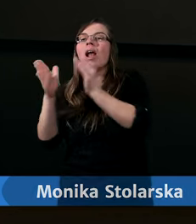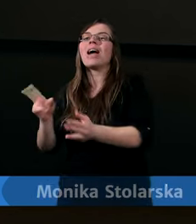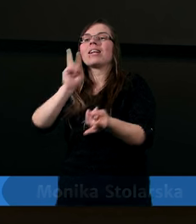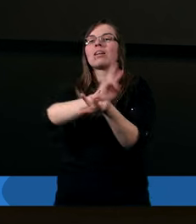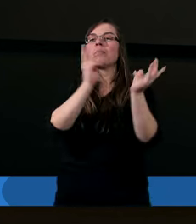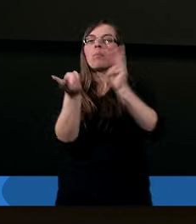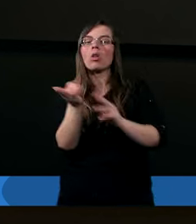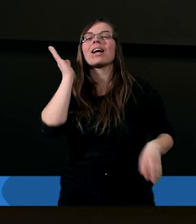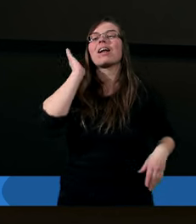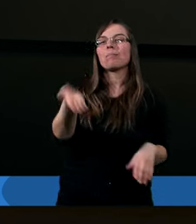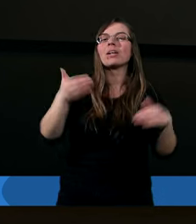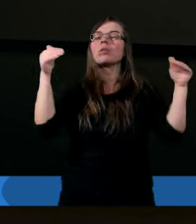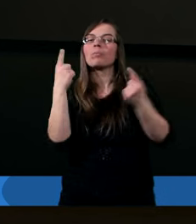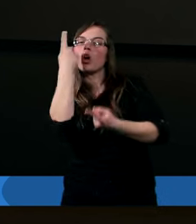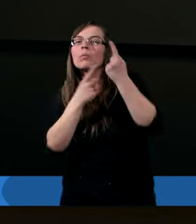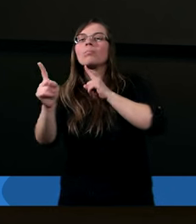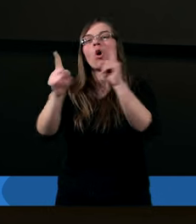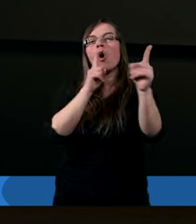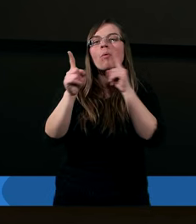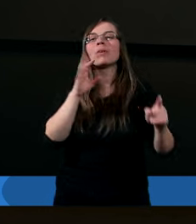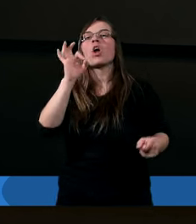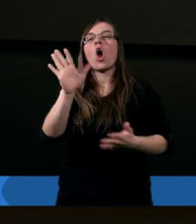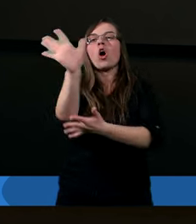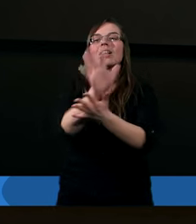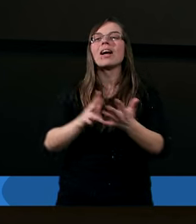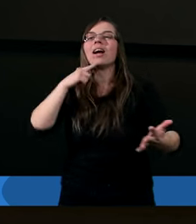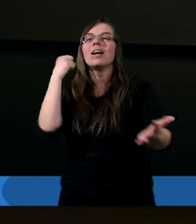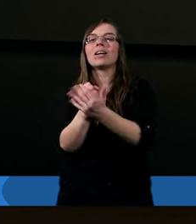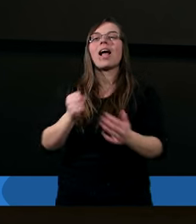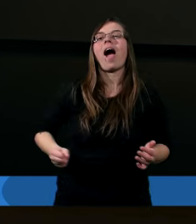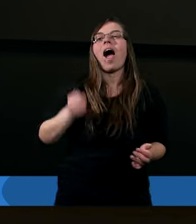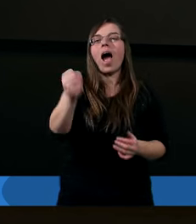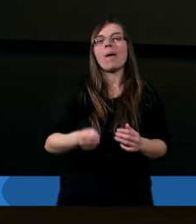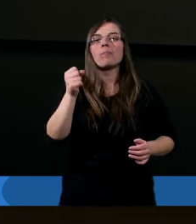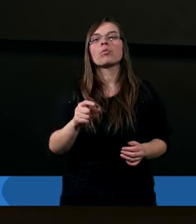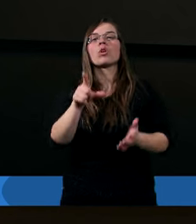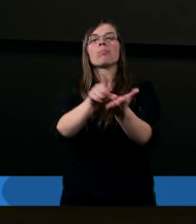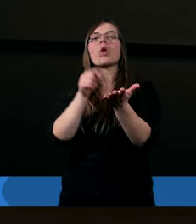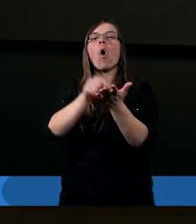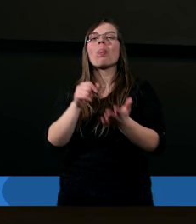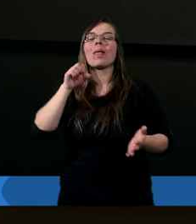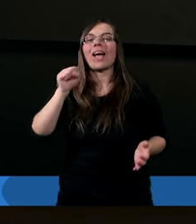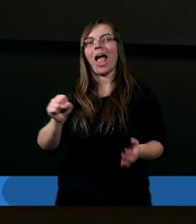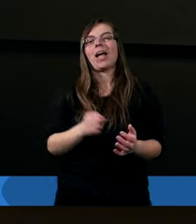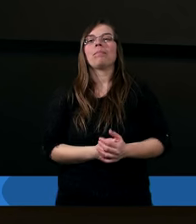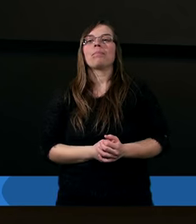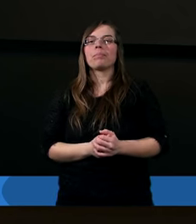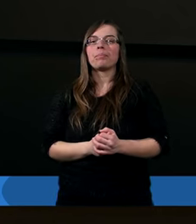spotkań będziemy rozmawiali o treści listów apostoła Piotra.